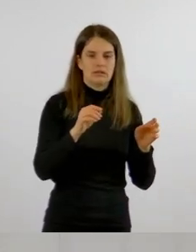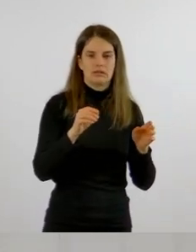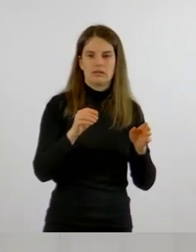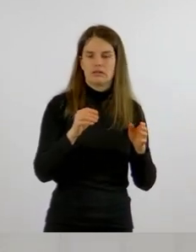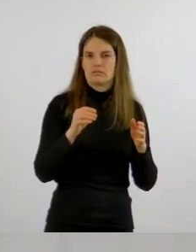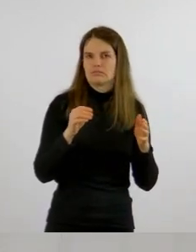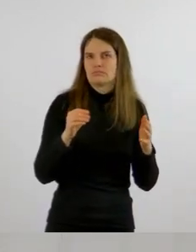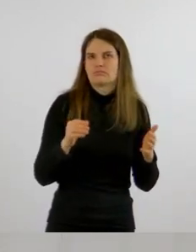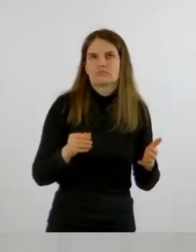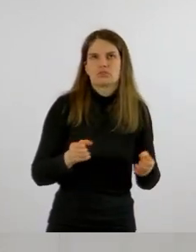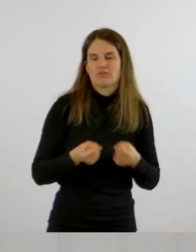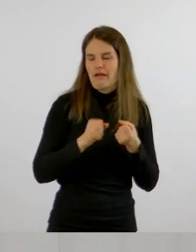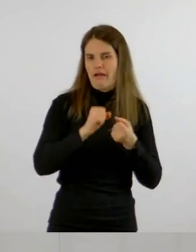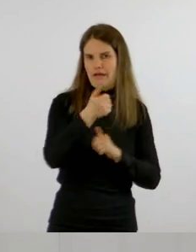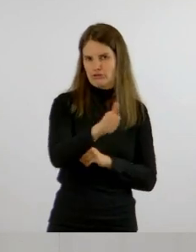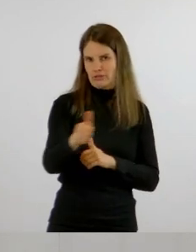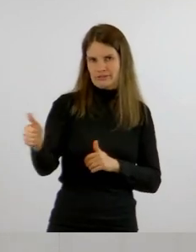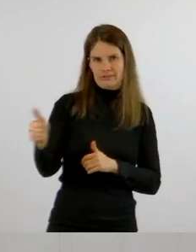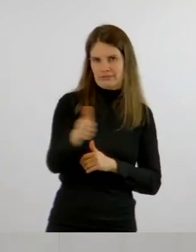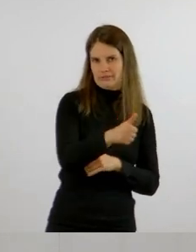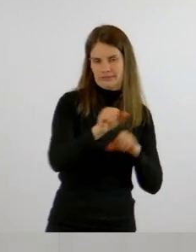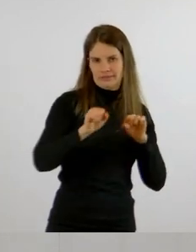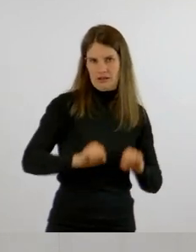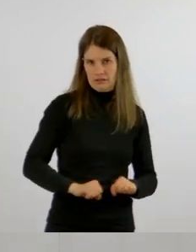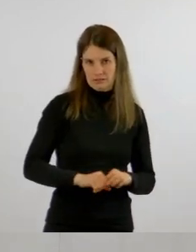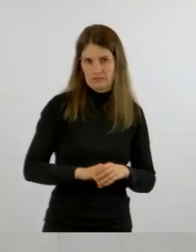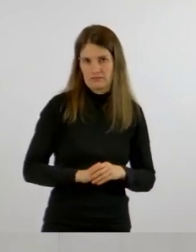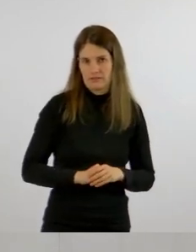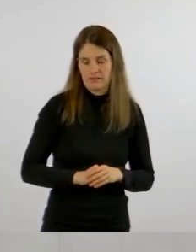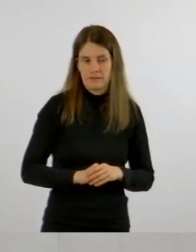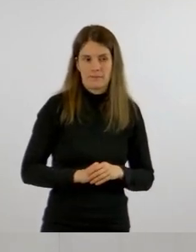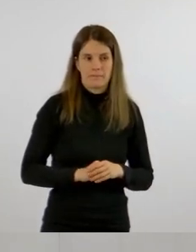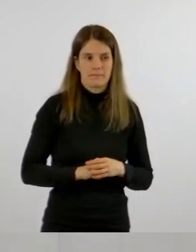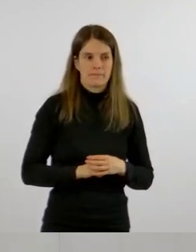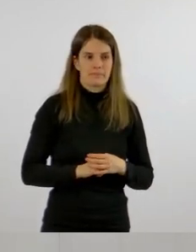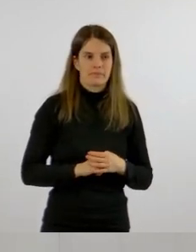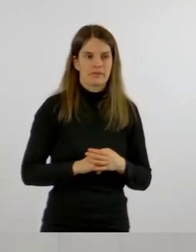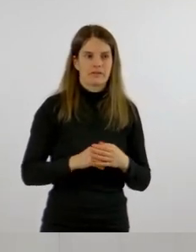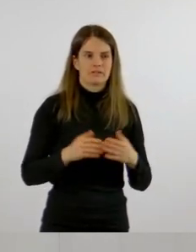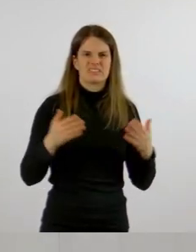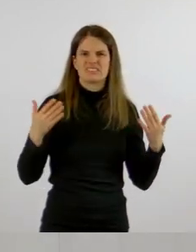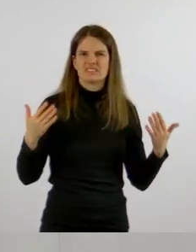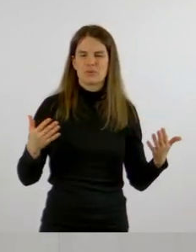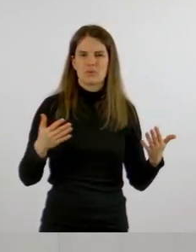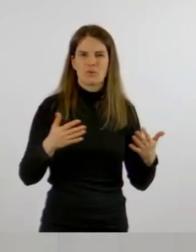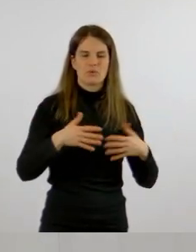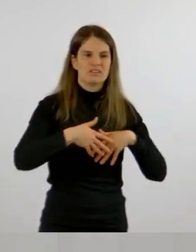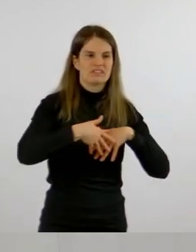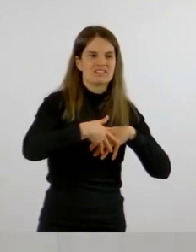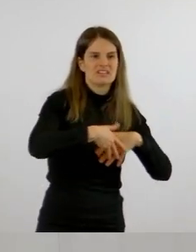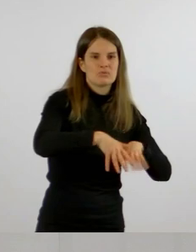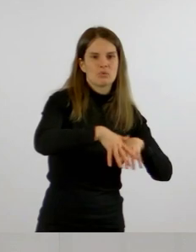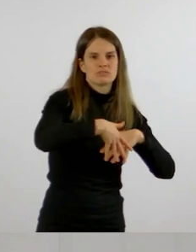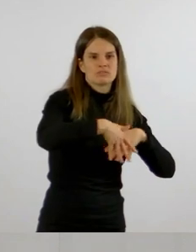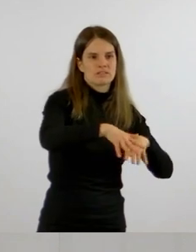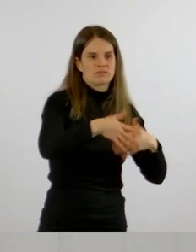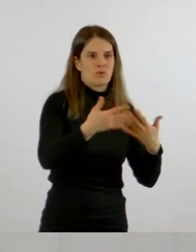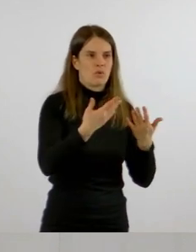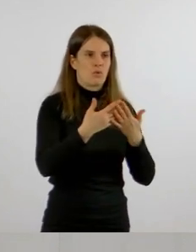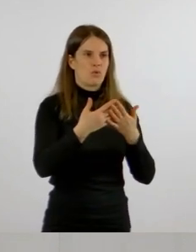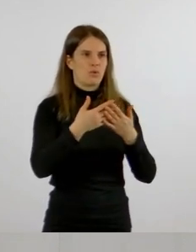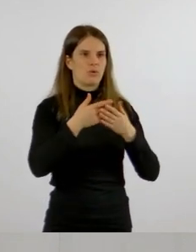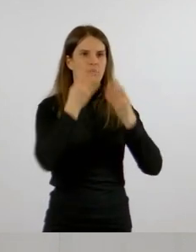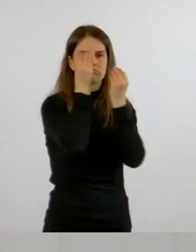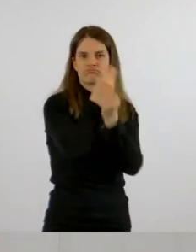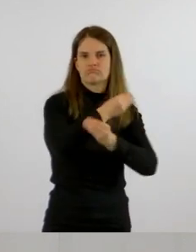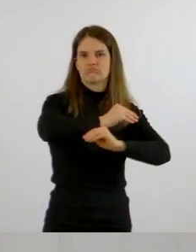was sich aus solchen Kundgebungen und Demonstrationszügen dann aus